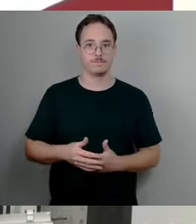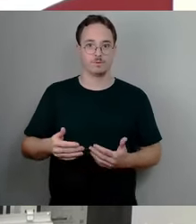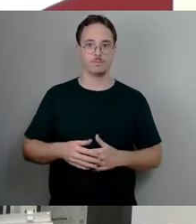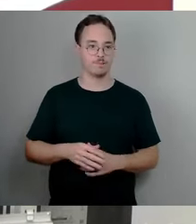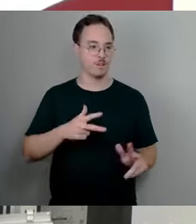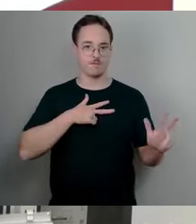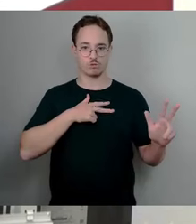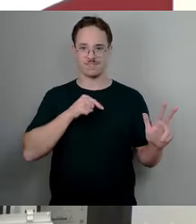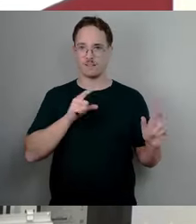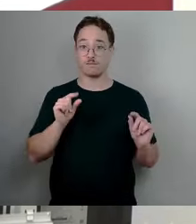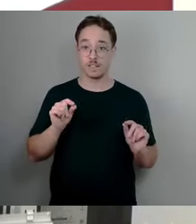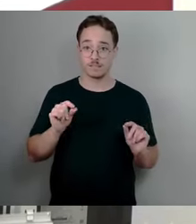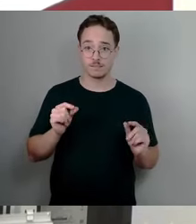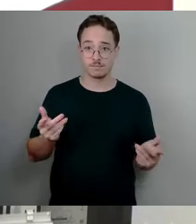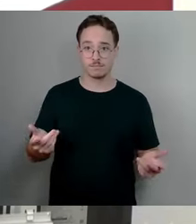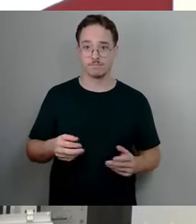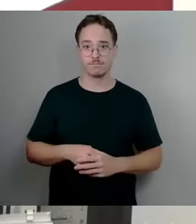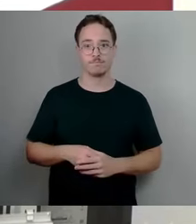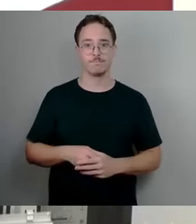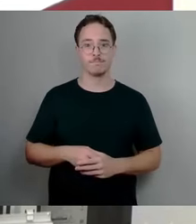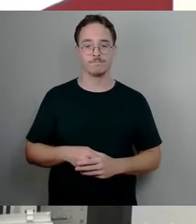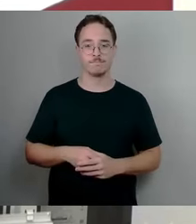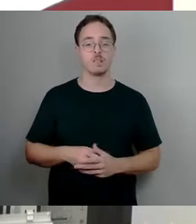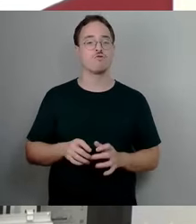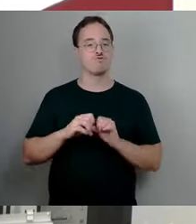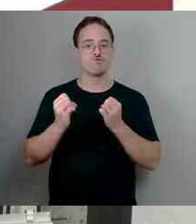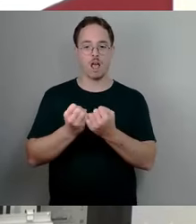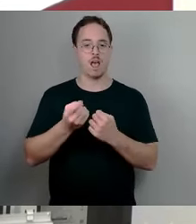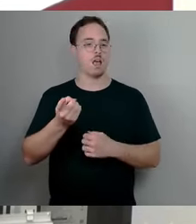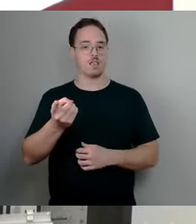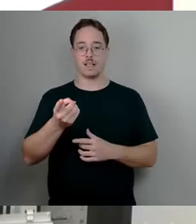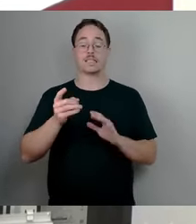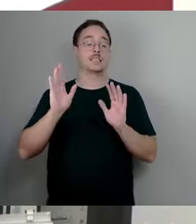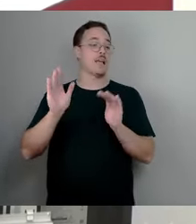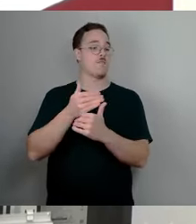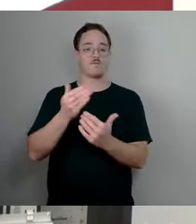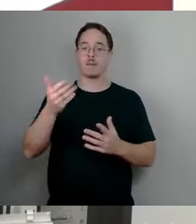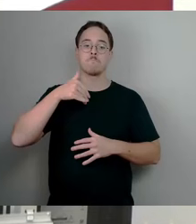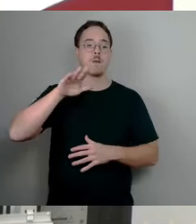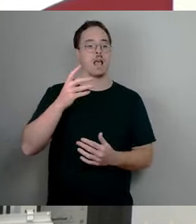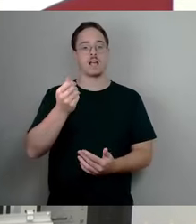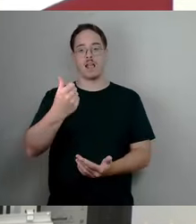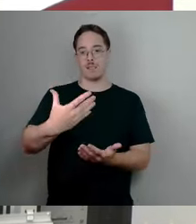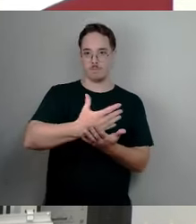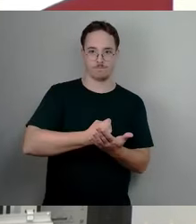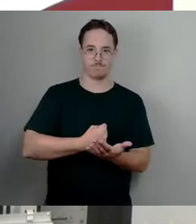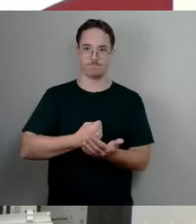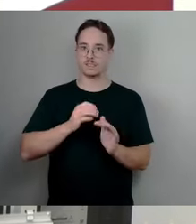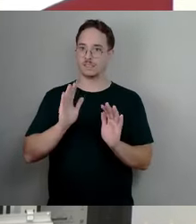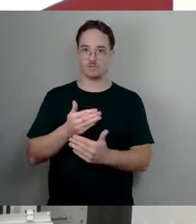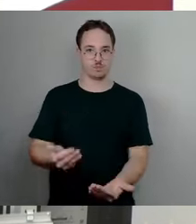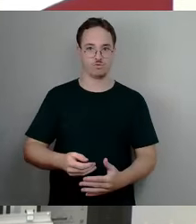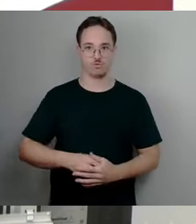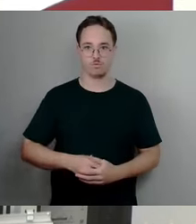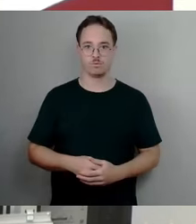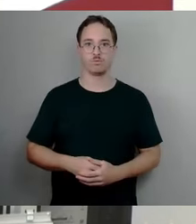Es ist ein Versprechen, das sagt, der Staat darf auf keinen Fall, auf keinen Fall, auf keinen Fall mehr Geld bekommen an dieser Stelle. In Summe